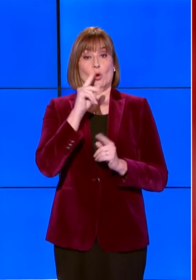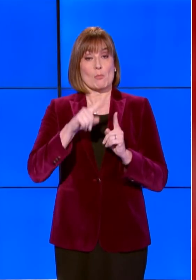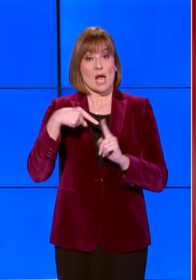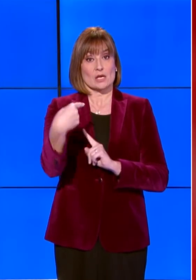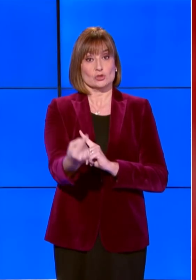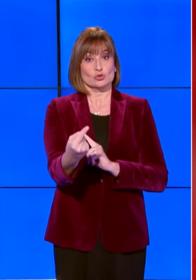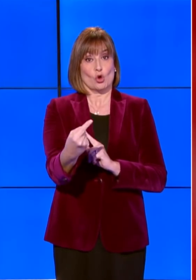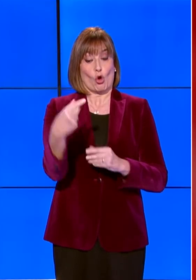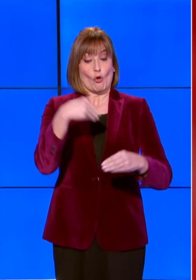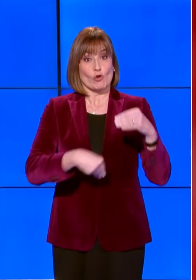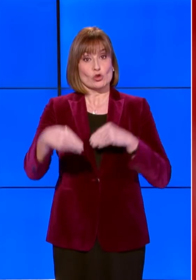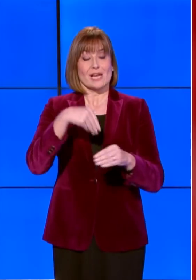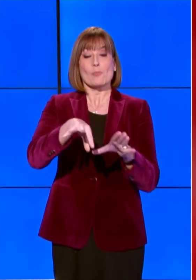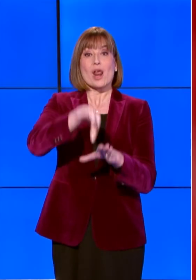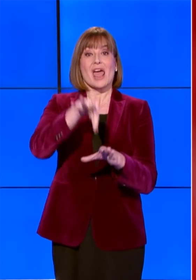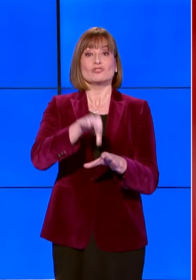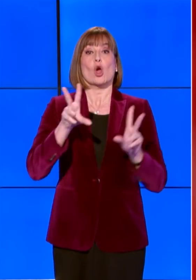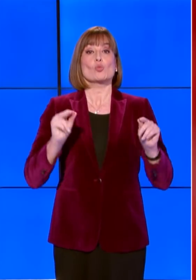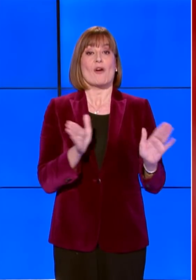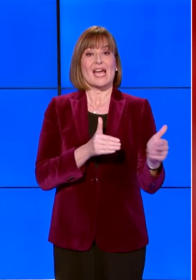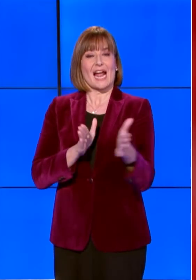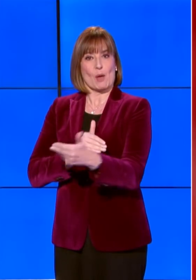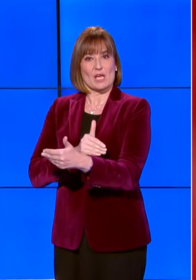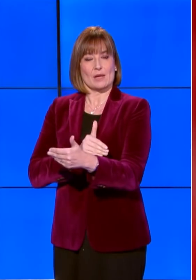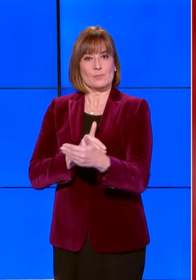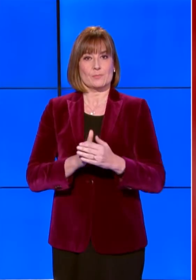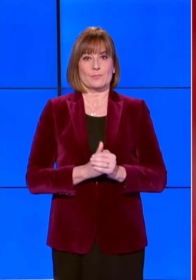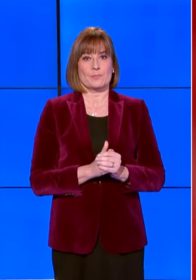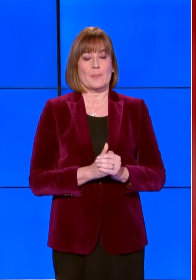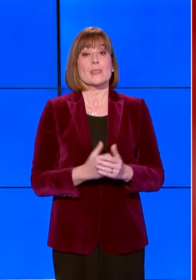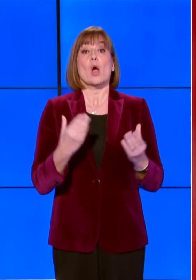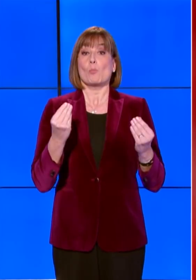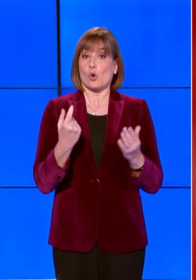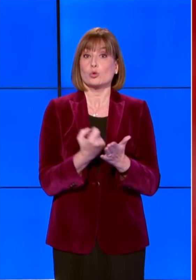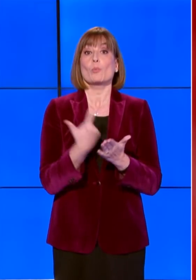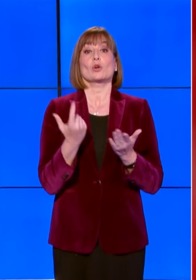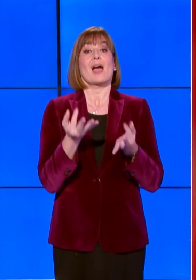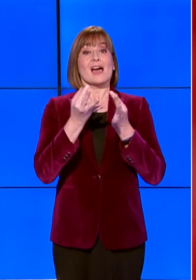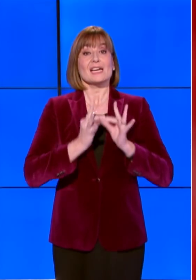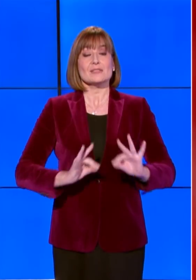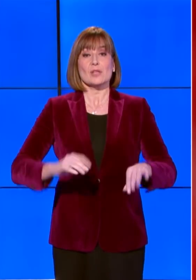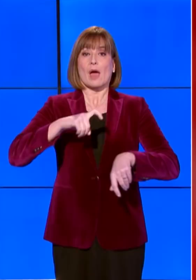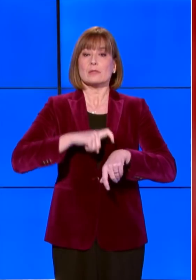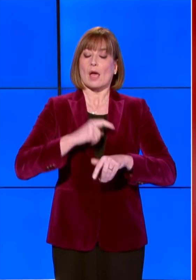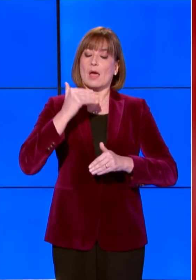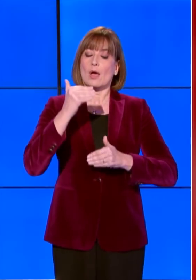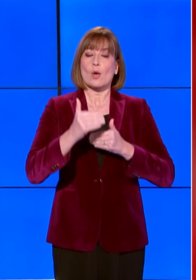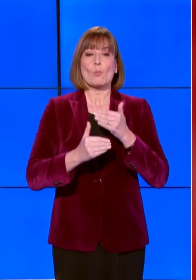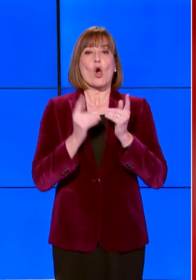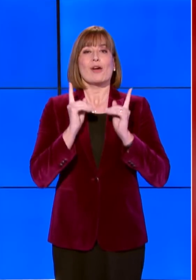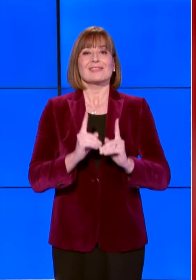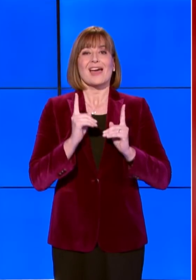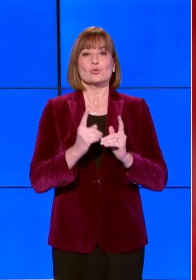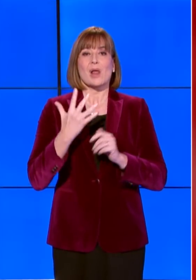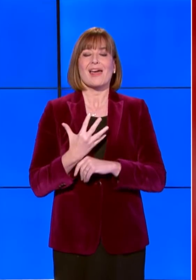voteremo per eleggere le nuove Camere. È stato importante rispettare il ritmo fisiologico di